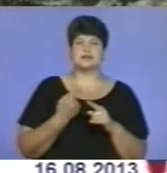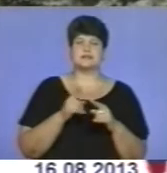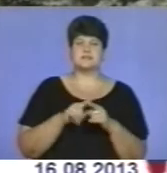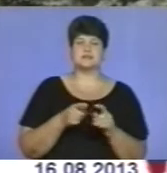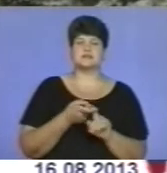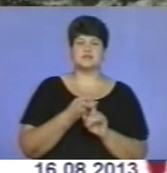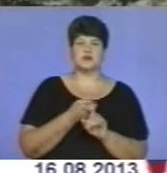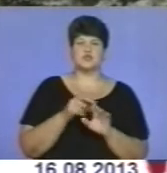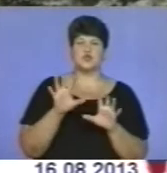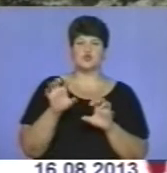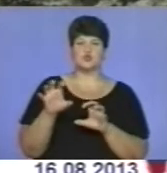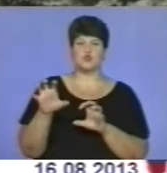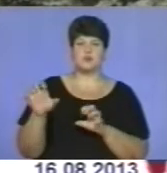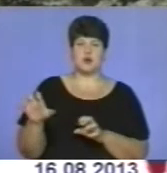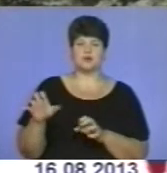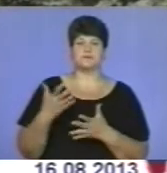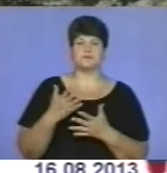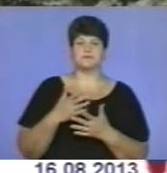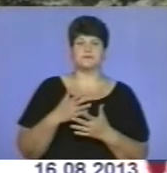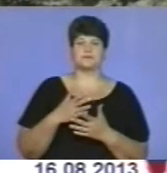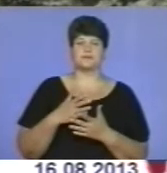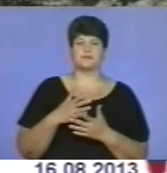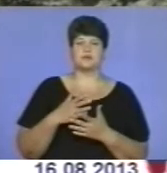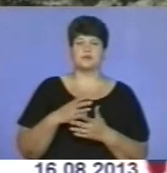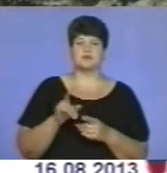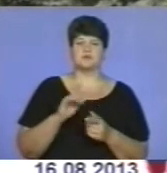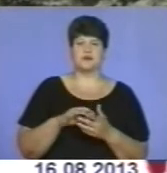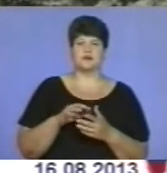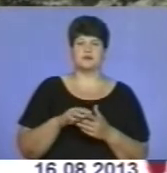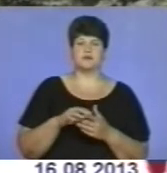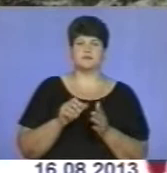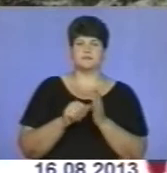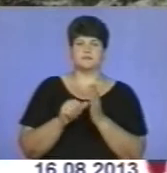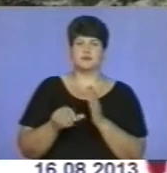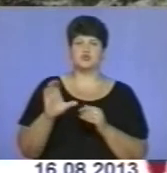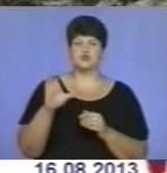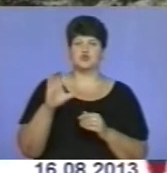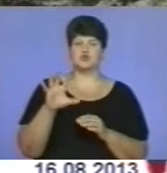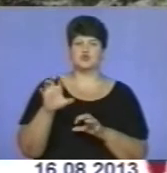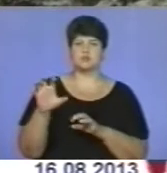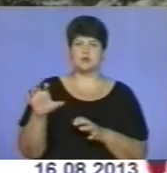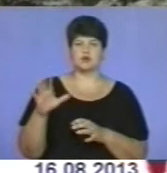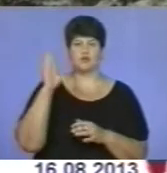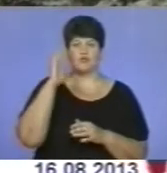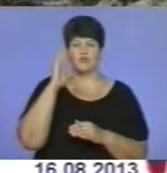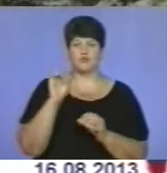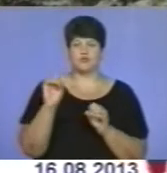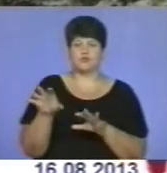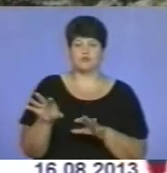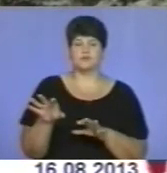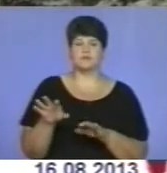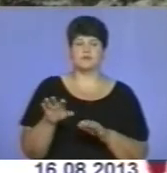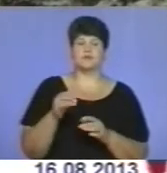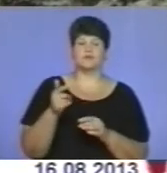'язано з собаками, з фекальним забрудненням, власне, з собаками водоймищ наших, не тільки водоймищ, а й